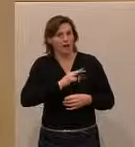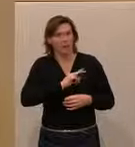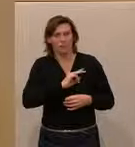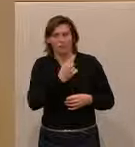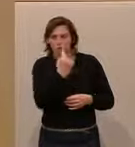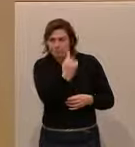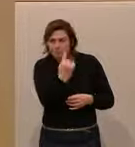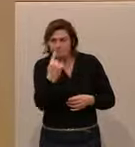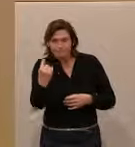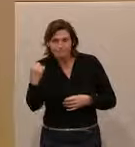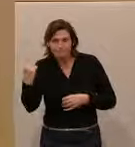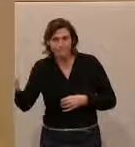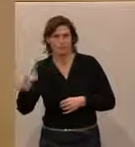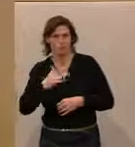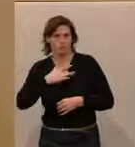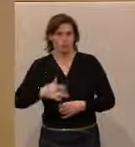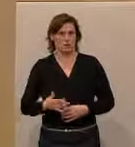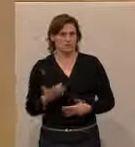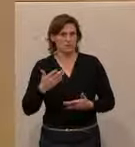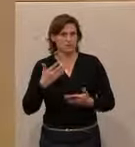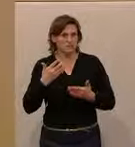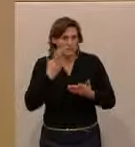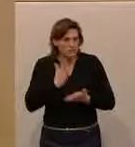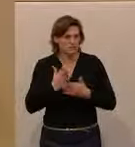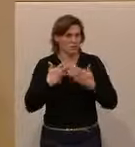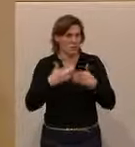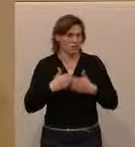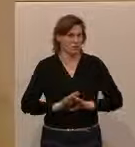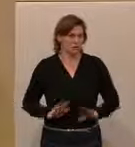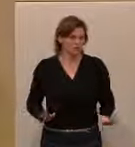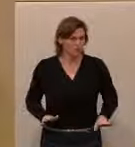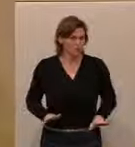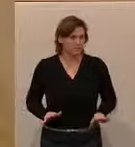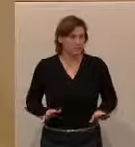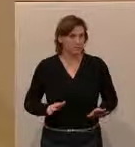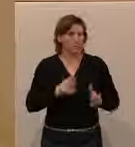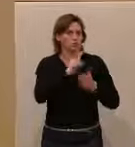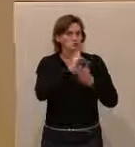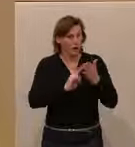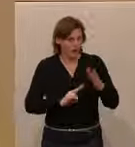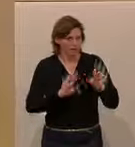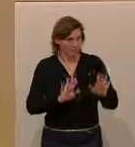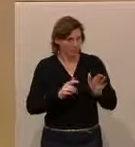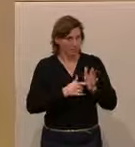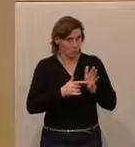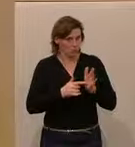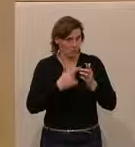eigenen Bürgers. Und das ist die ganze Geschichte, das kommt schon noch. Durchlesen kommt alles noch.